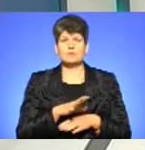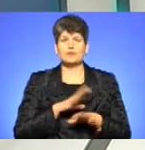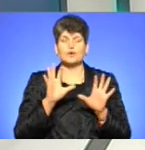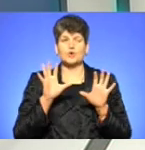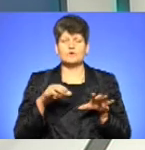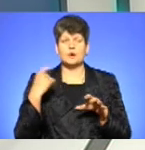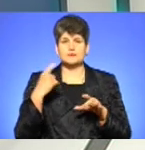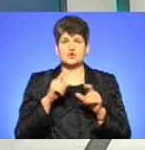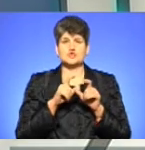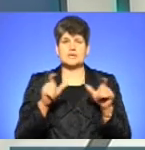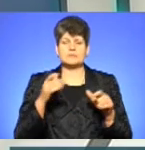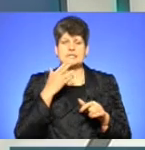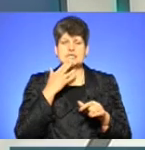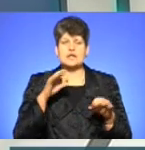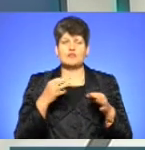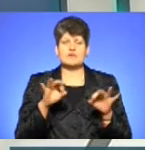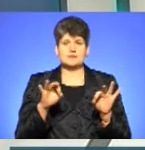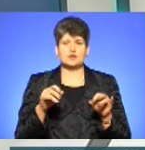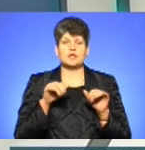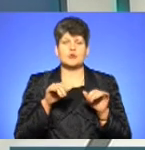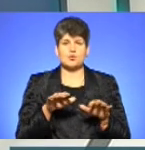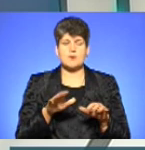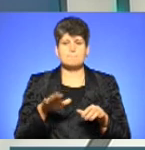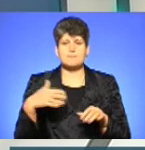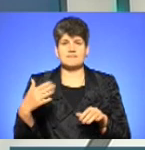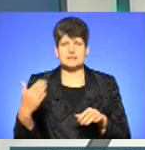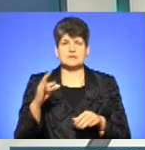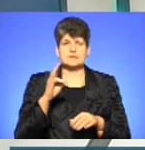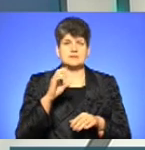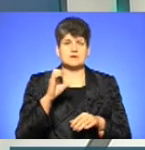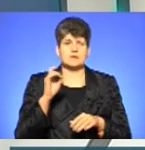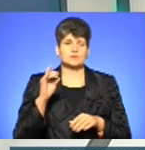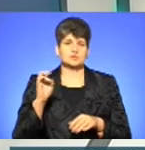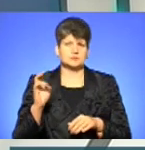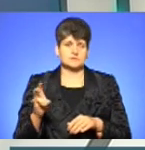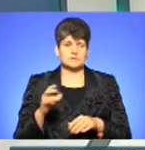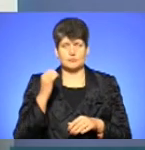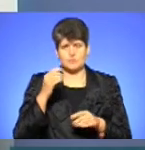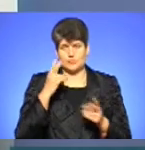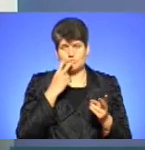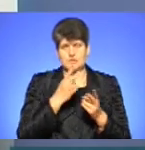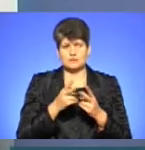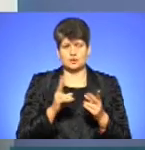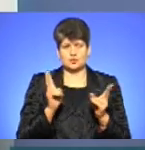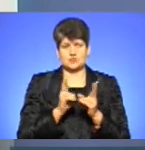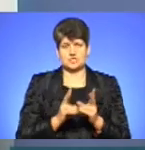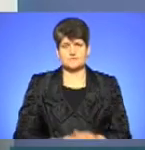обласного штабу Національно-визвольний рух «Правий сектор» Назар Сарабун. А ми з вами побачимося. До зустрічі!